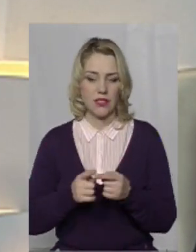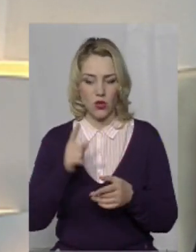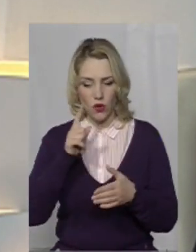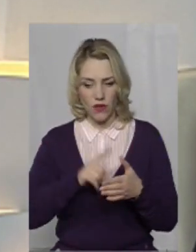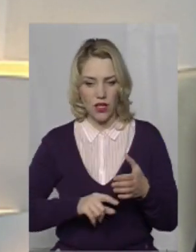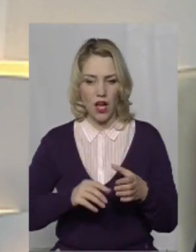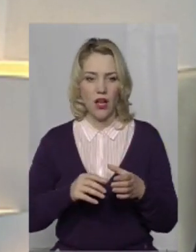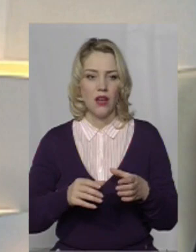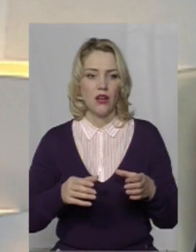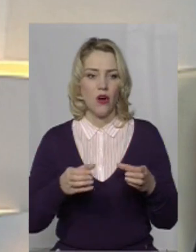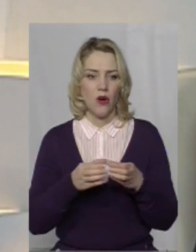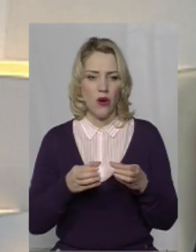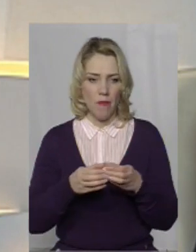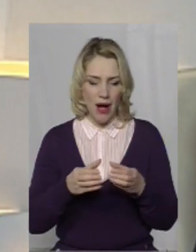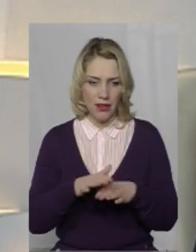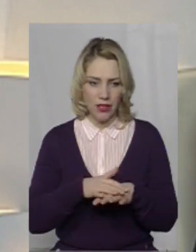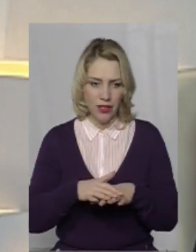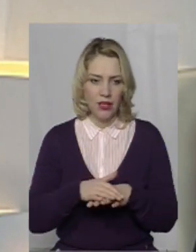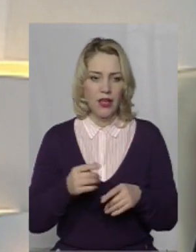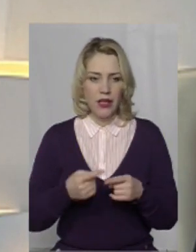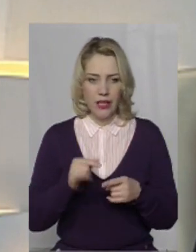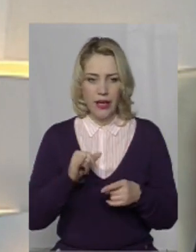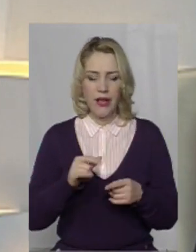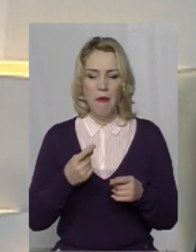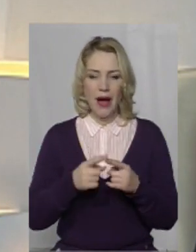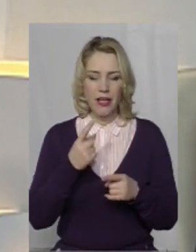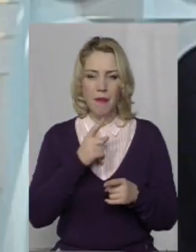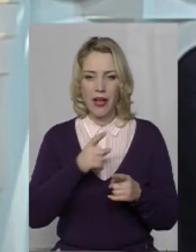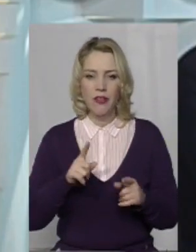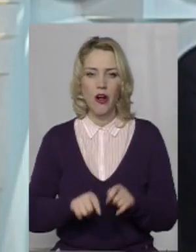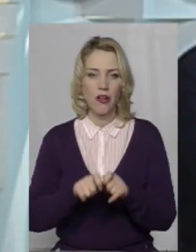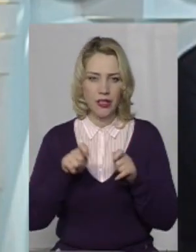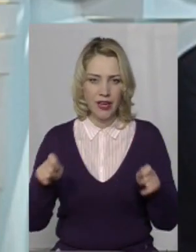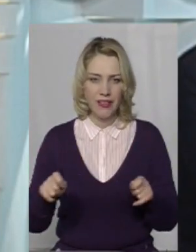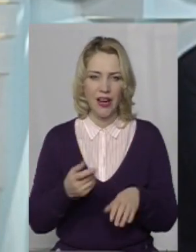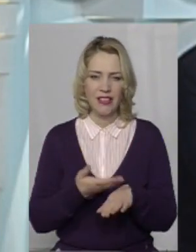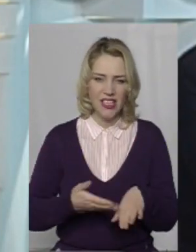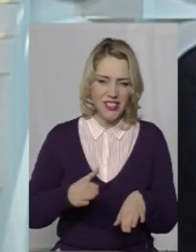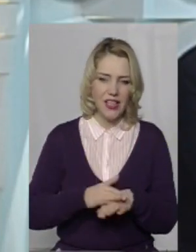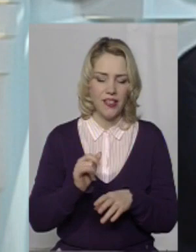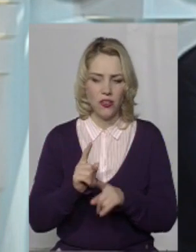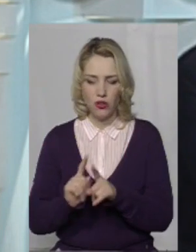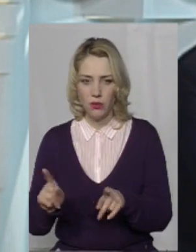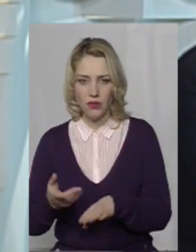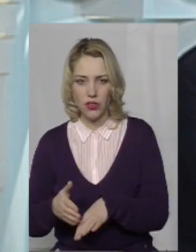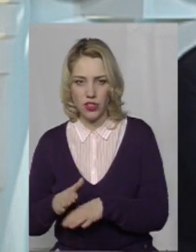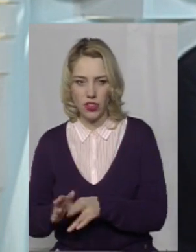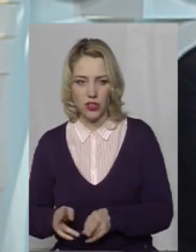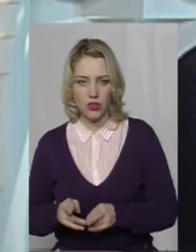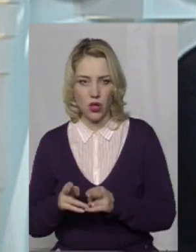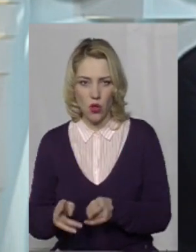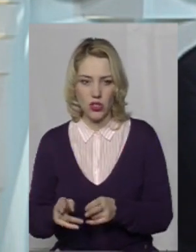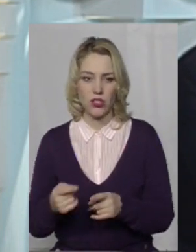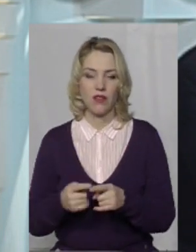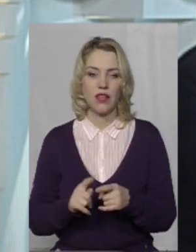перший критерій. Другий критерій – це розкриття саме тяжких та особливо тяжких злочинів або тих злочинів,